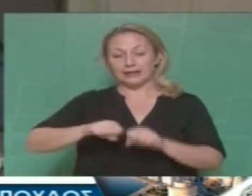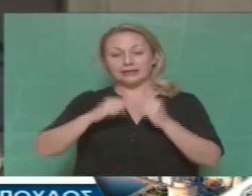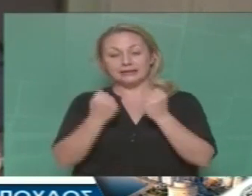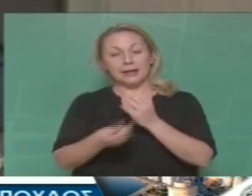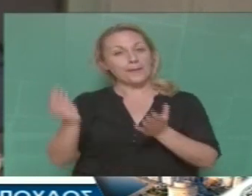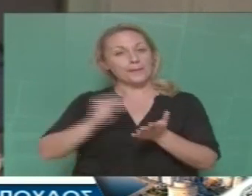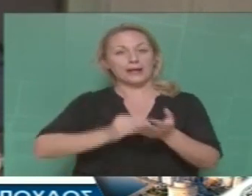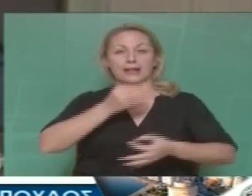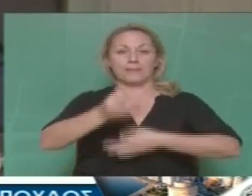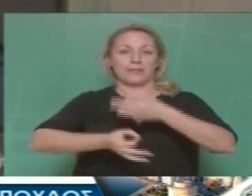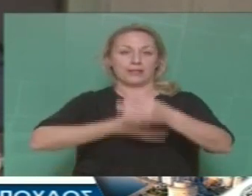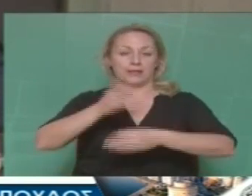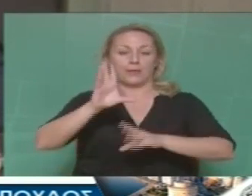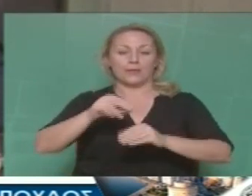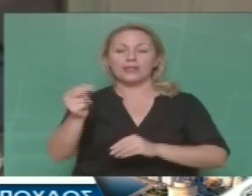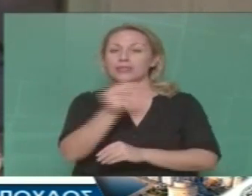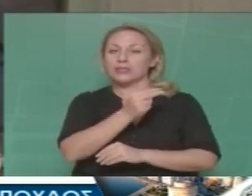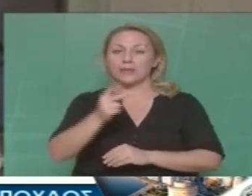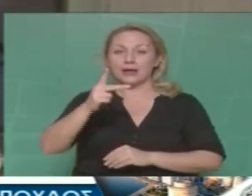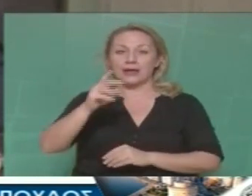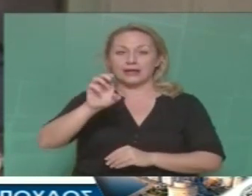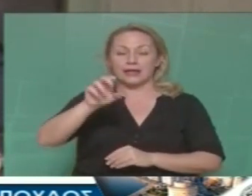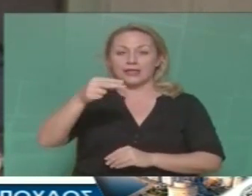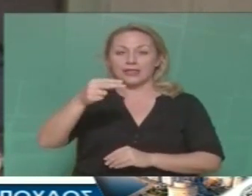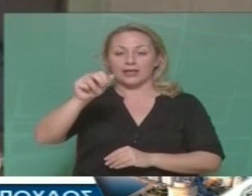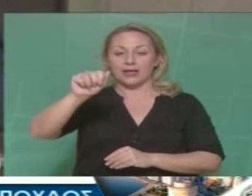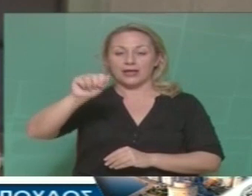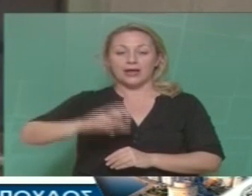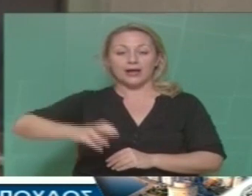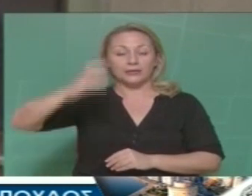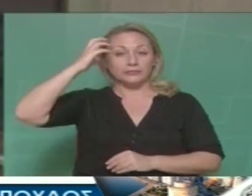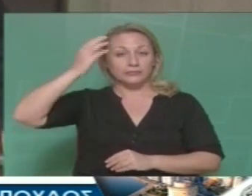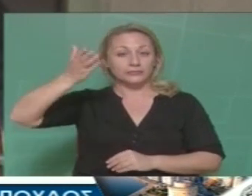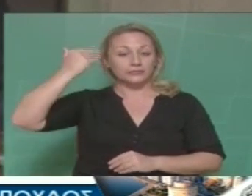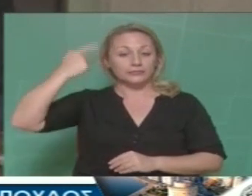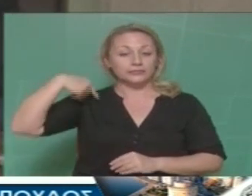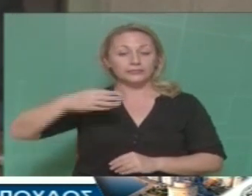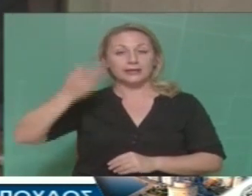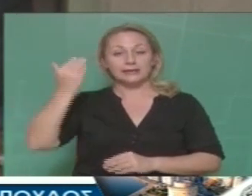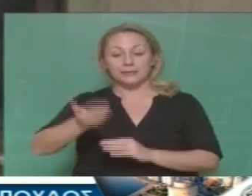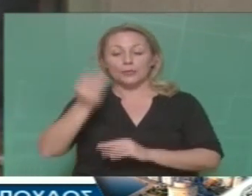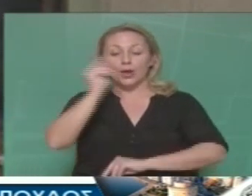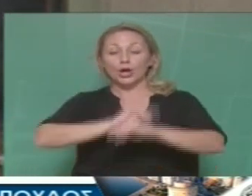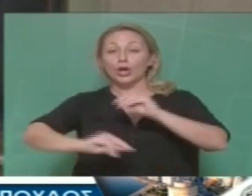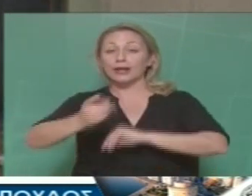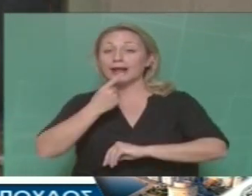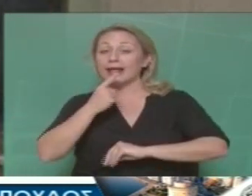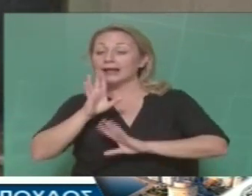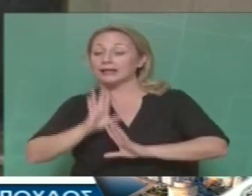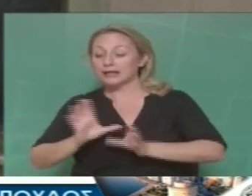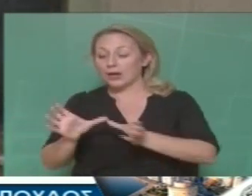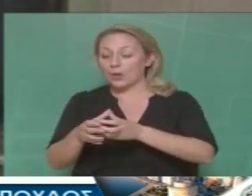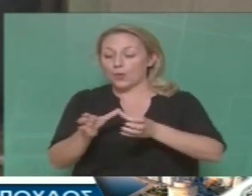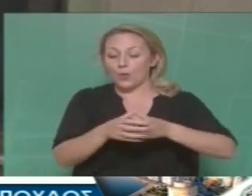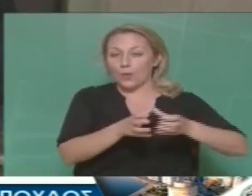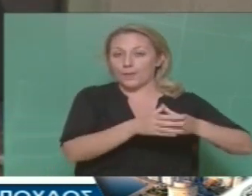ξαναναφερθήκαμε σε αυτό το θέμα, καλώντας σας να θυμηθείτε τις προεκλογικές εξαγγελίες της κάθε παράταξης και